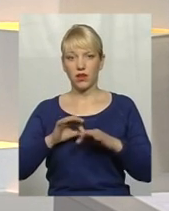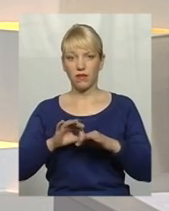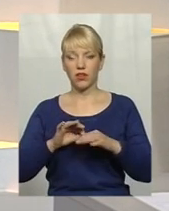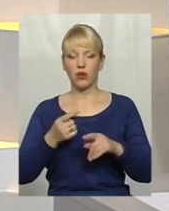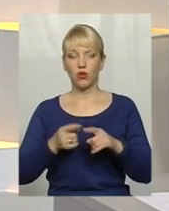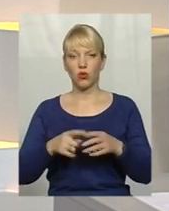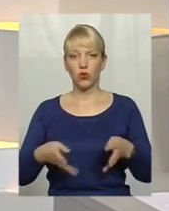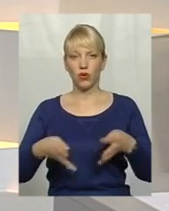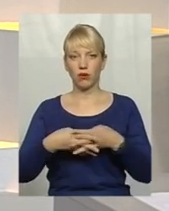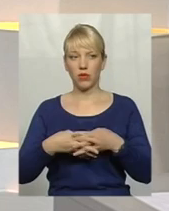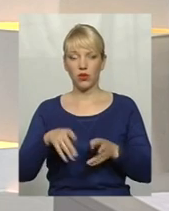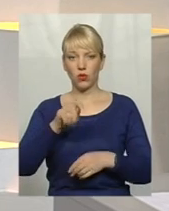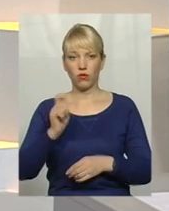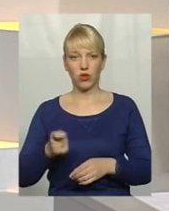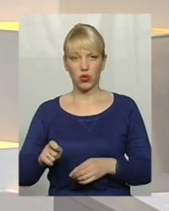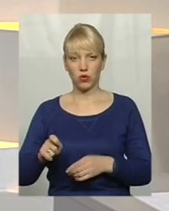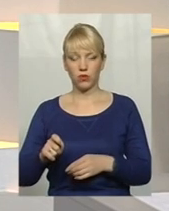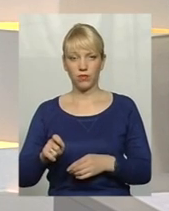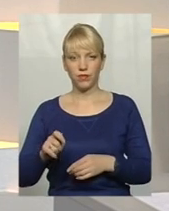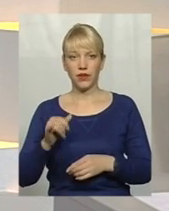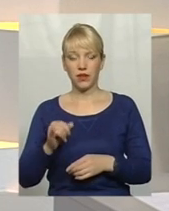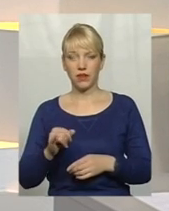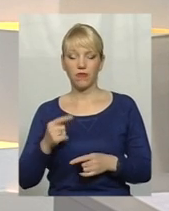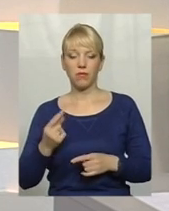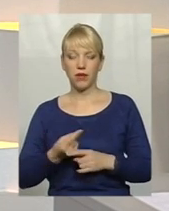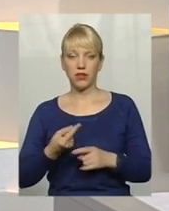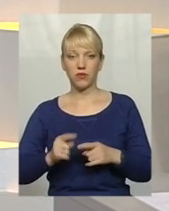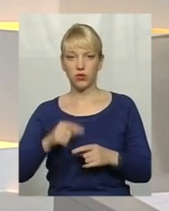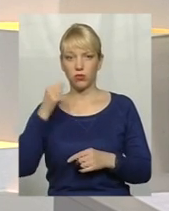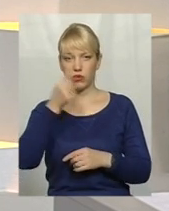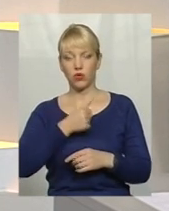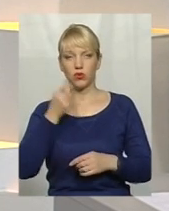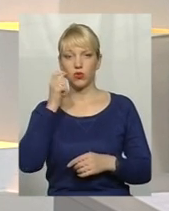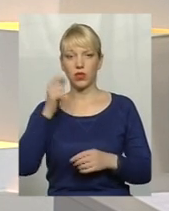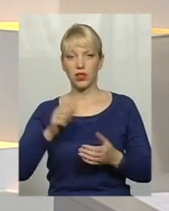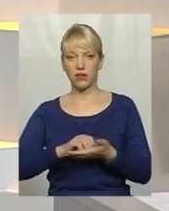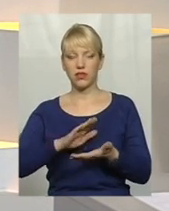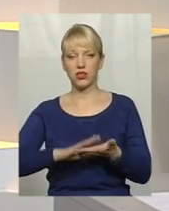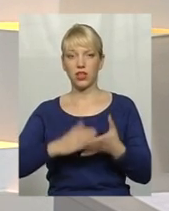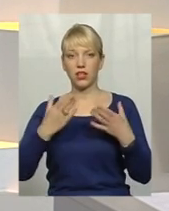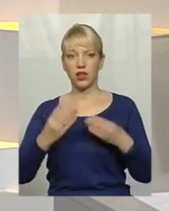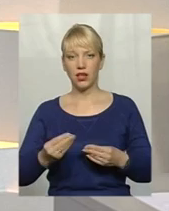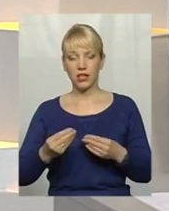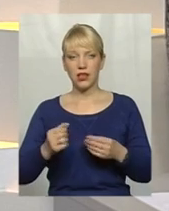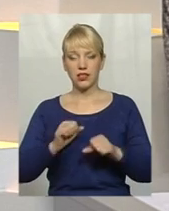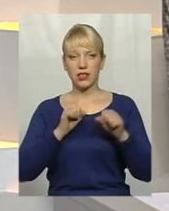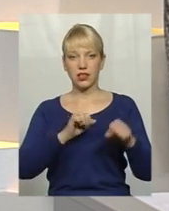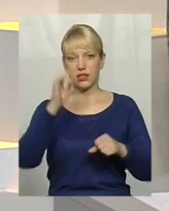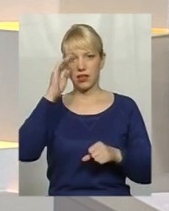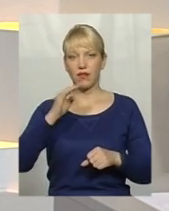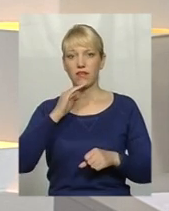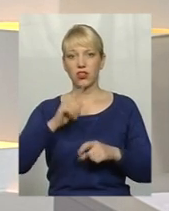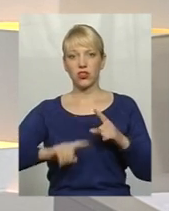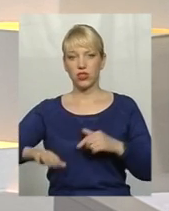гібридну війну. І вперше цього року Україна відзначає День захисника України як державне